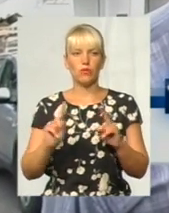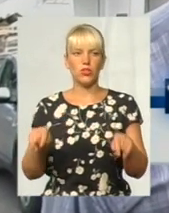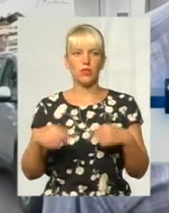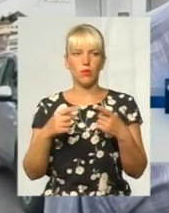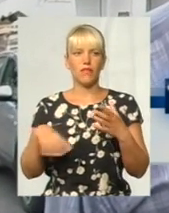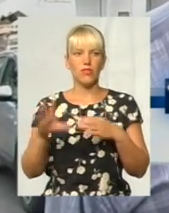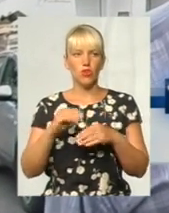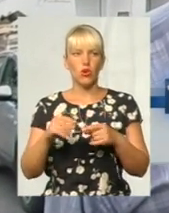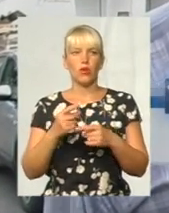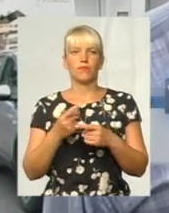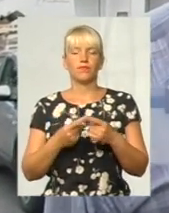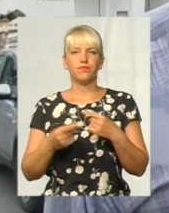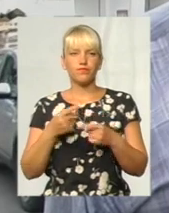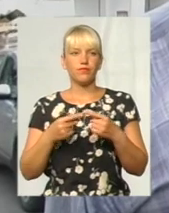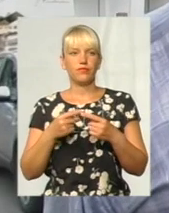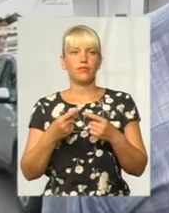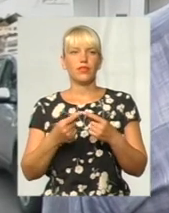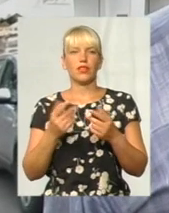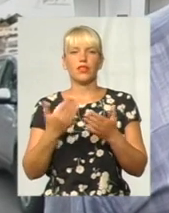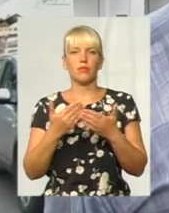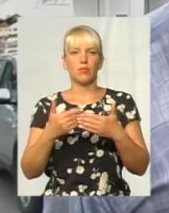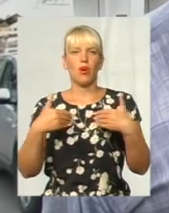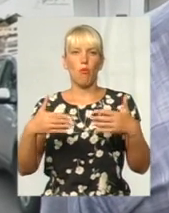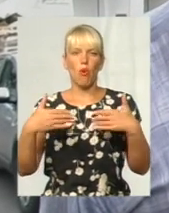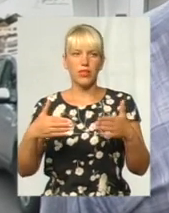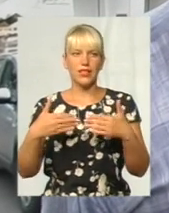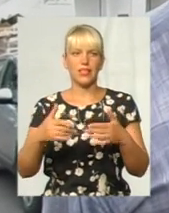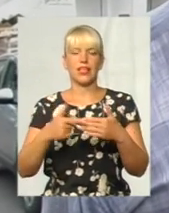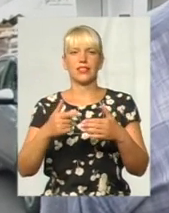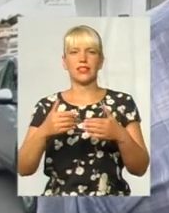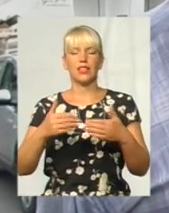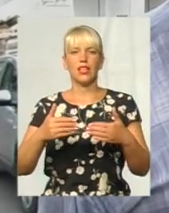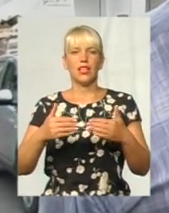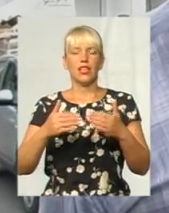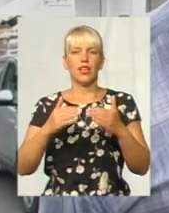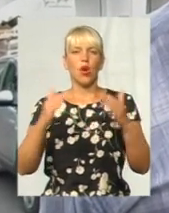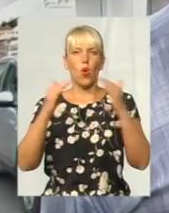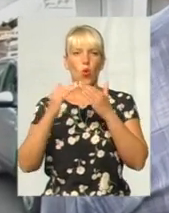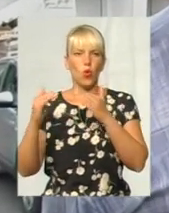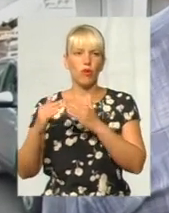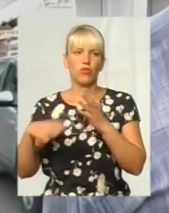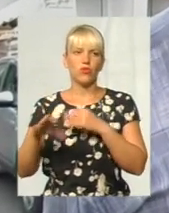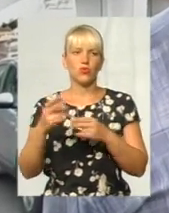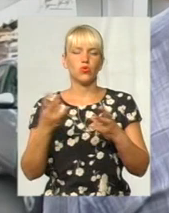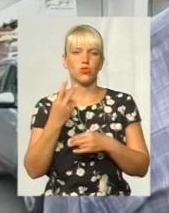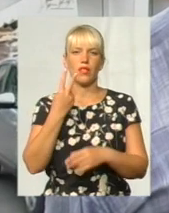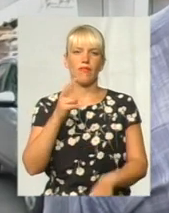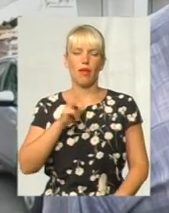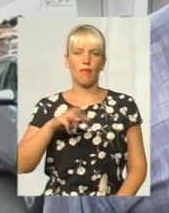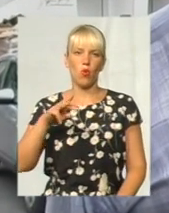в первозданому віде, під'їзди, комунікації, кровлю, потрібно близько 2 мільйонів гривень.